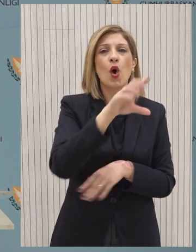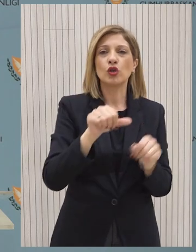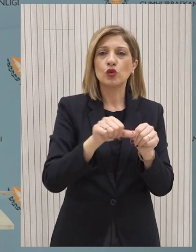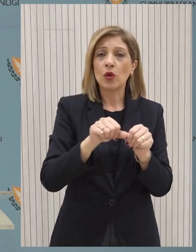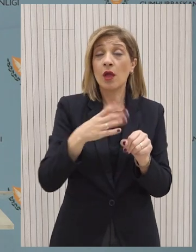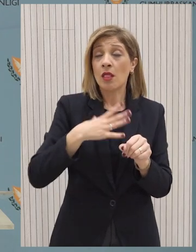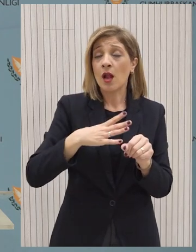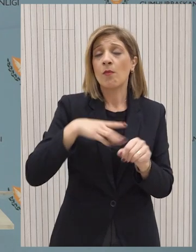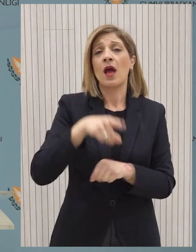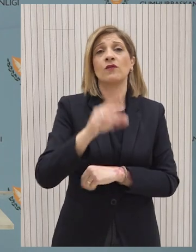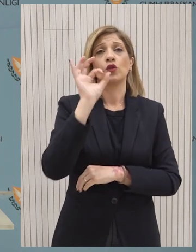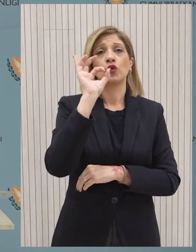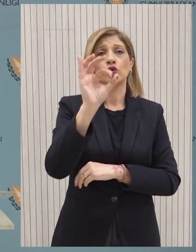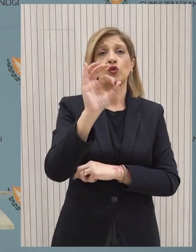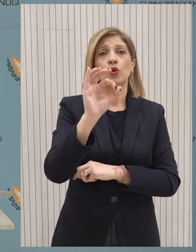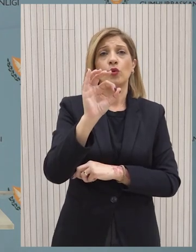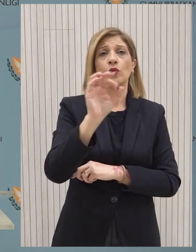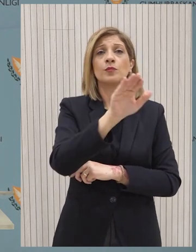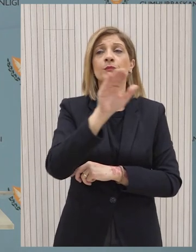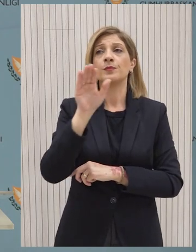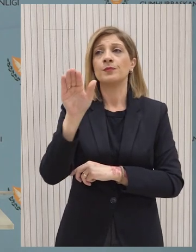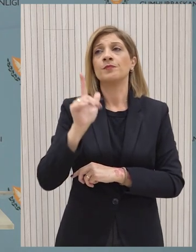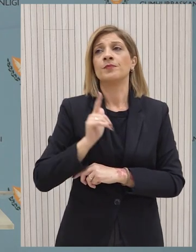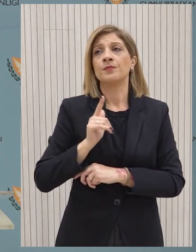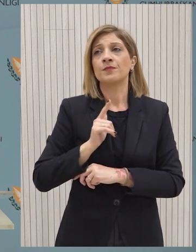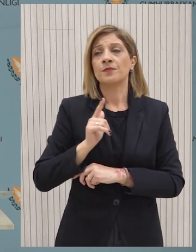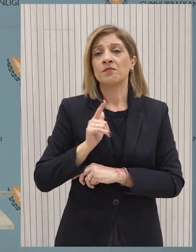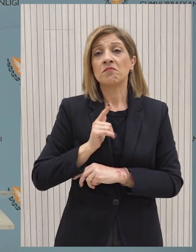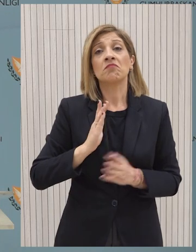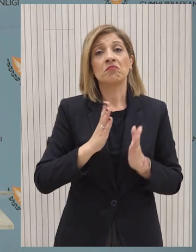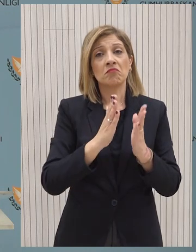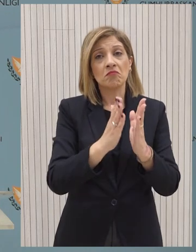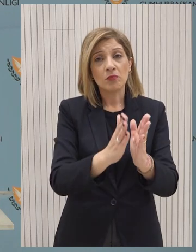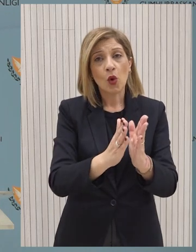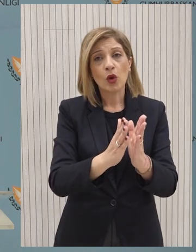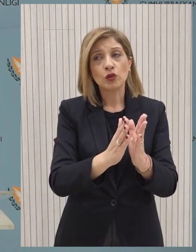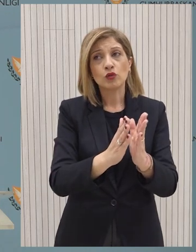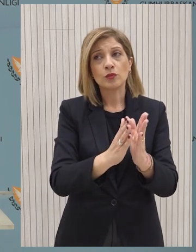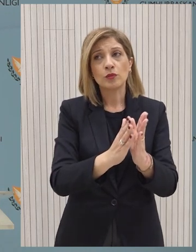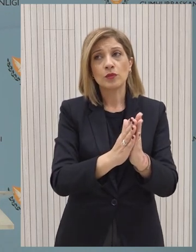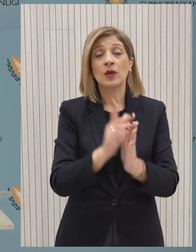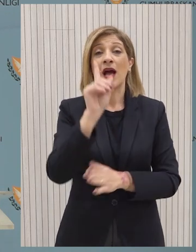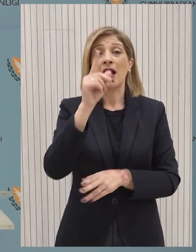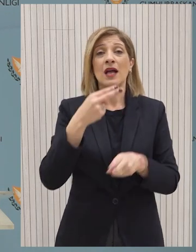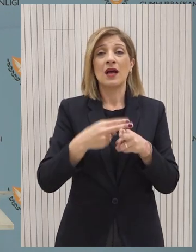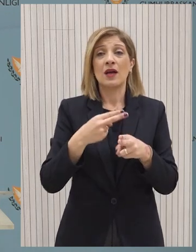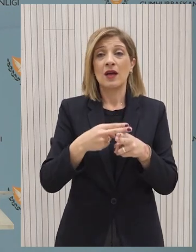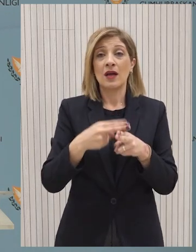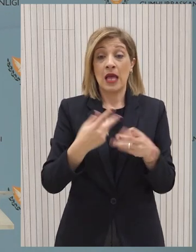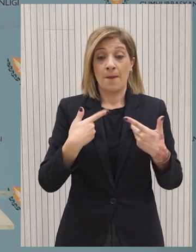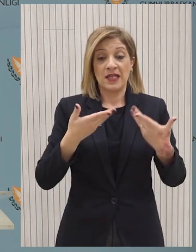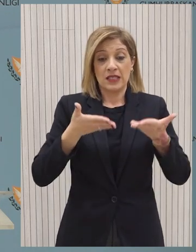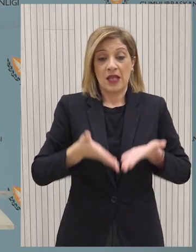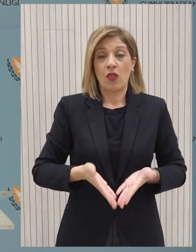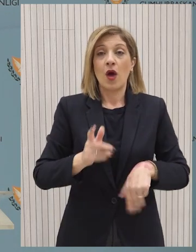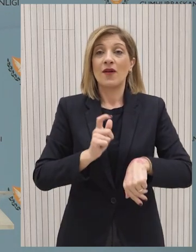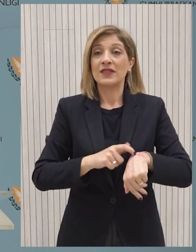Αναμένουμε πώς θα προχωρήσουν και οι συζητείς αλλά το τονίζω αυτό ότι για να βρισκόμαστε σε αυτό το επίπεδο όπως έχω αναφέρει από το πολιτικό στο τεχνικό επίπεδο είμαστε στο